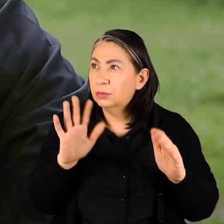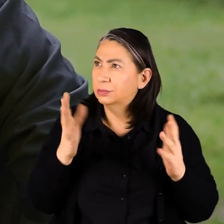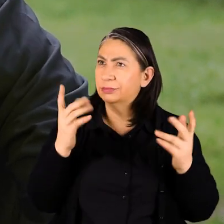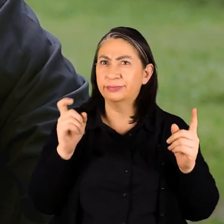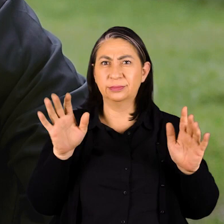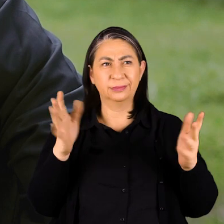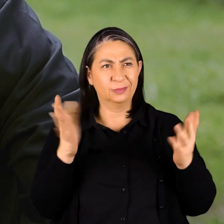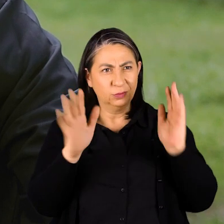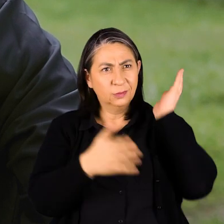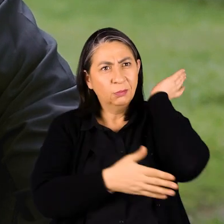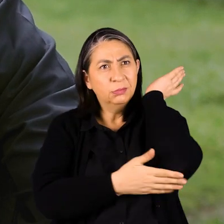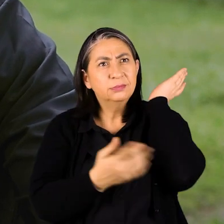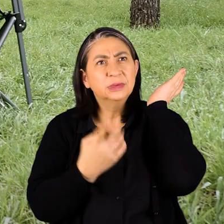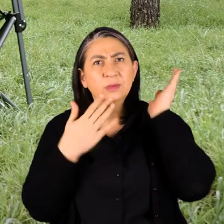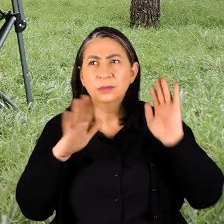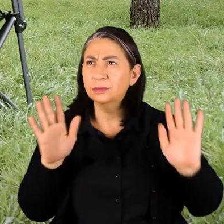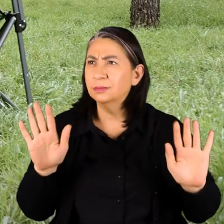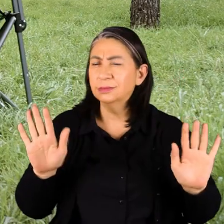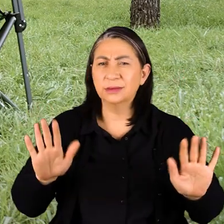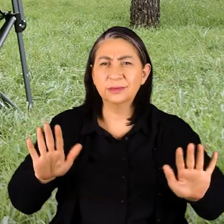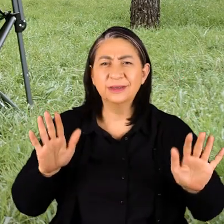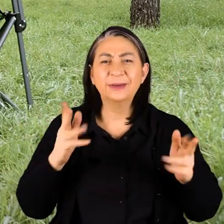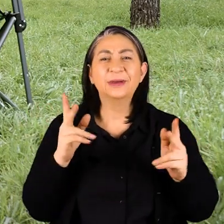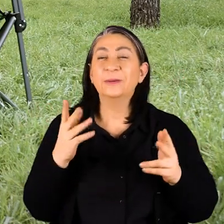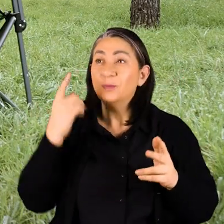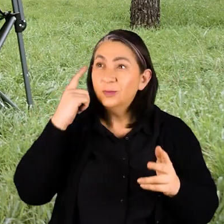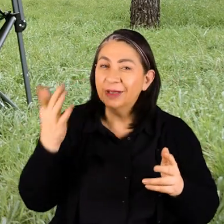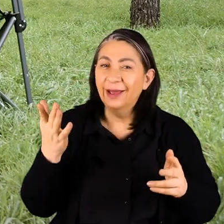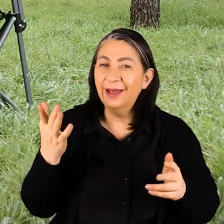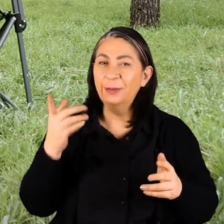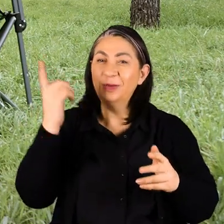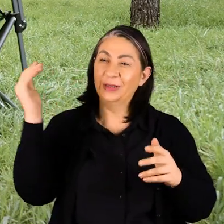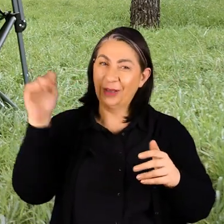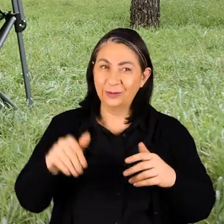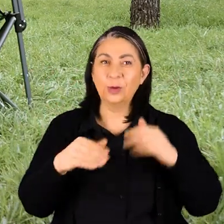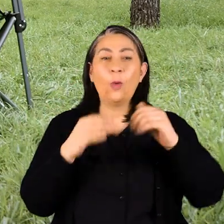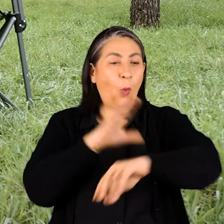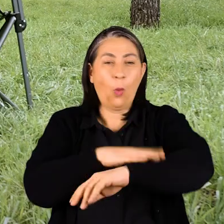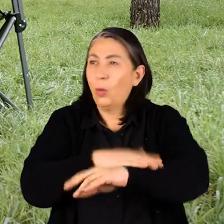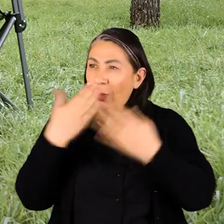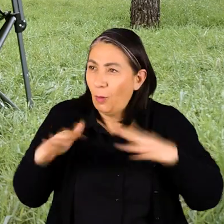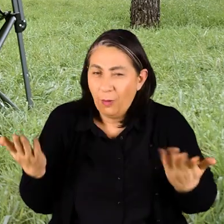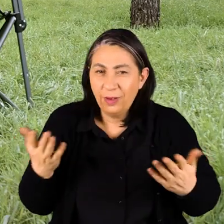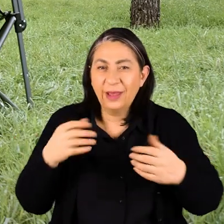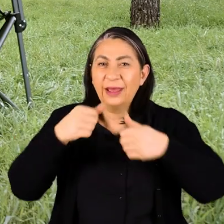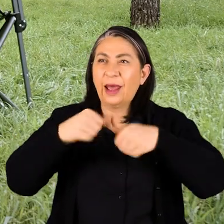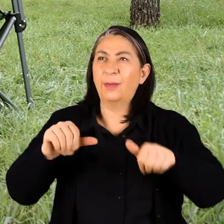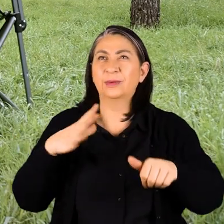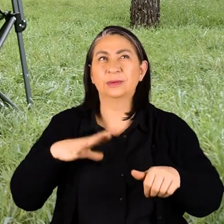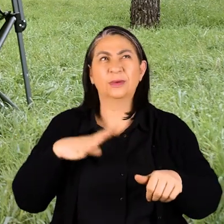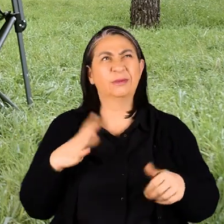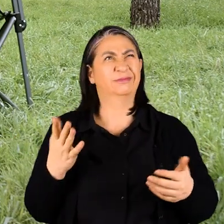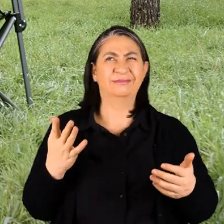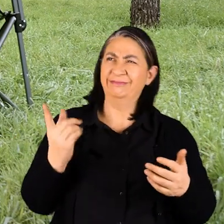donuyor kalıyor Anlayamadılar ben sonradan çıkıyorum Bir de düşünme biri gelmiş içeriye kolu yok Yara bandı istiyor